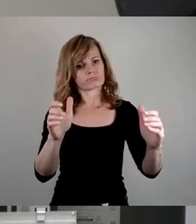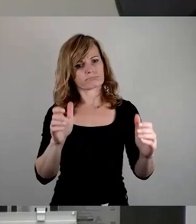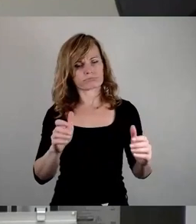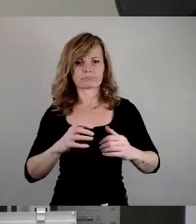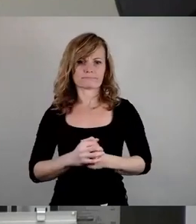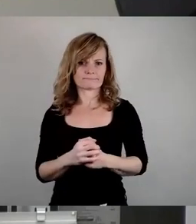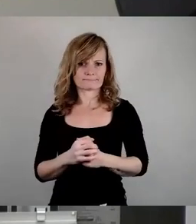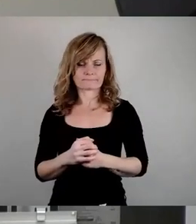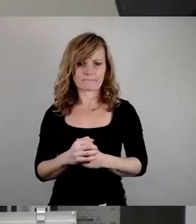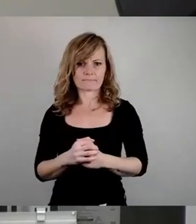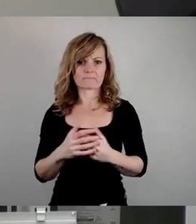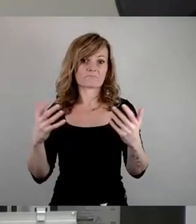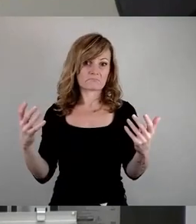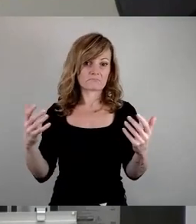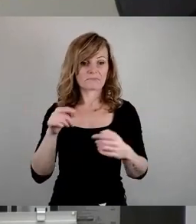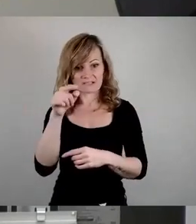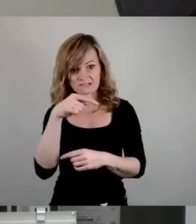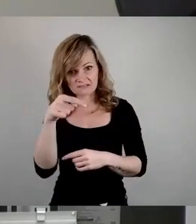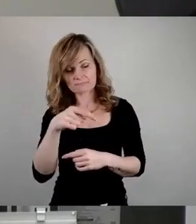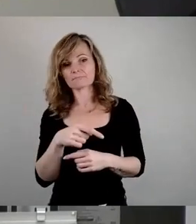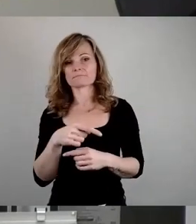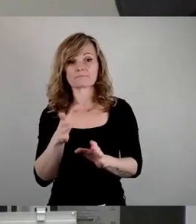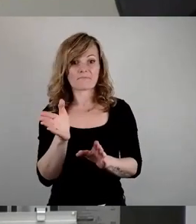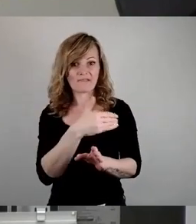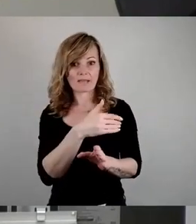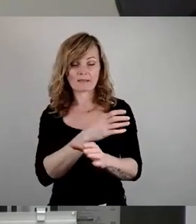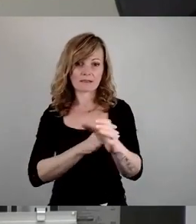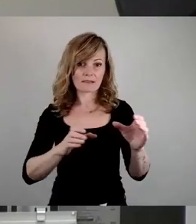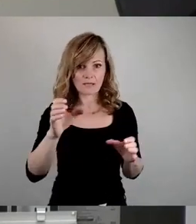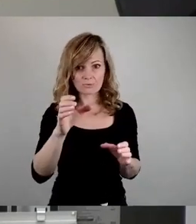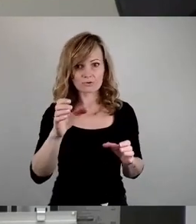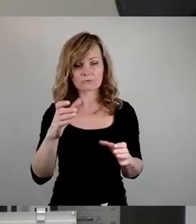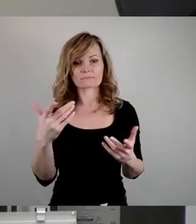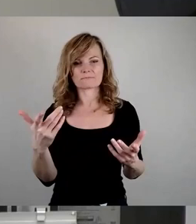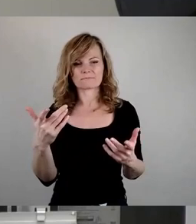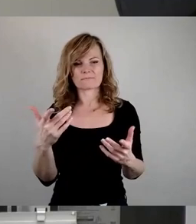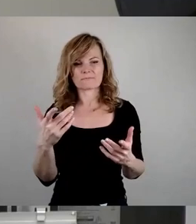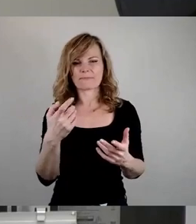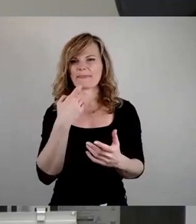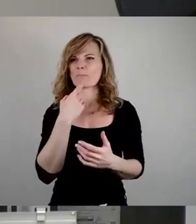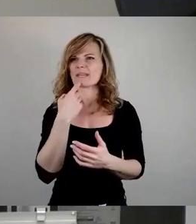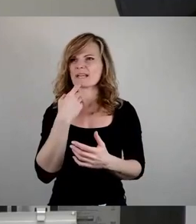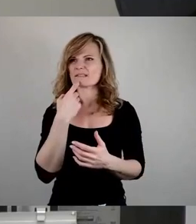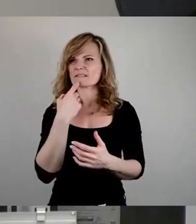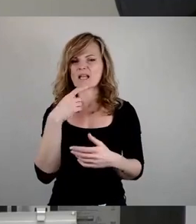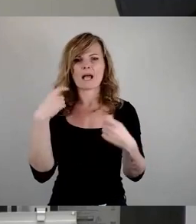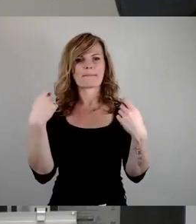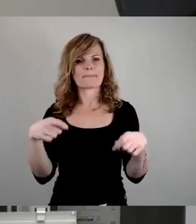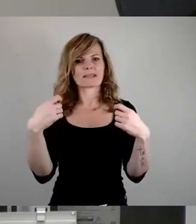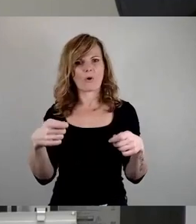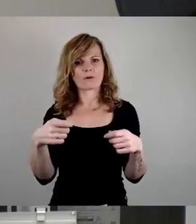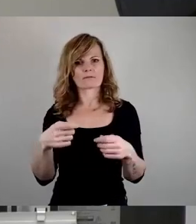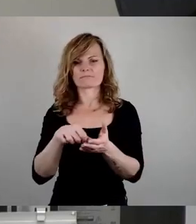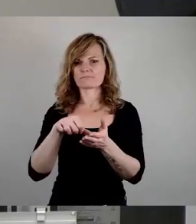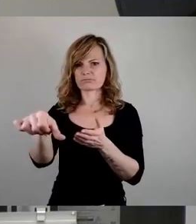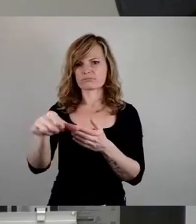haben, die mobilen Raumeinheiten ablösen will, dann macht das wenig Sinn, ein Objekt in Beton zu investieren, wo wir genau wissen, wir investieren